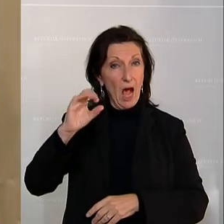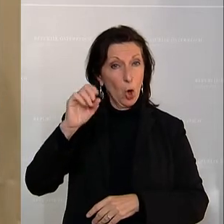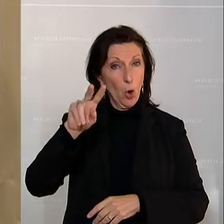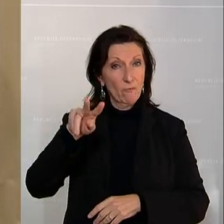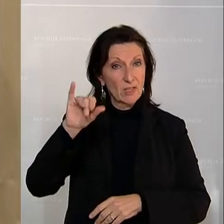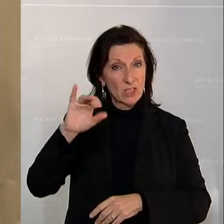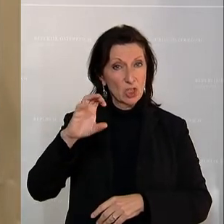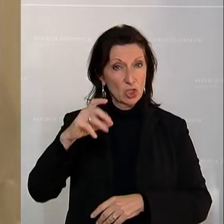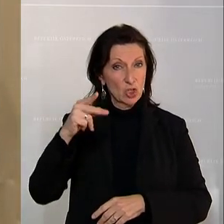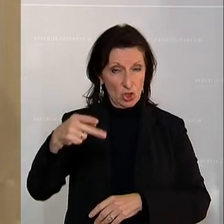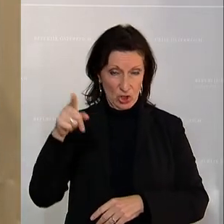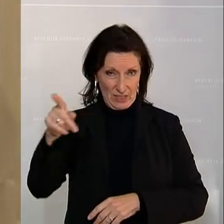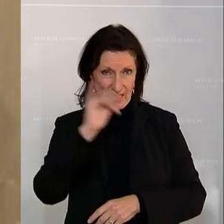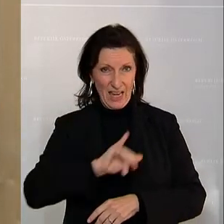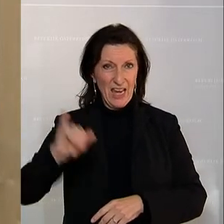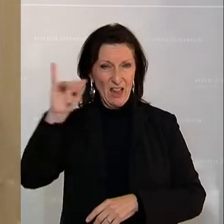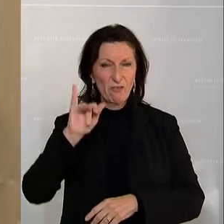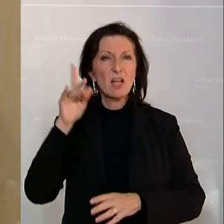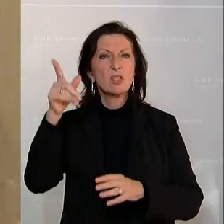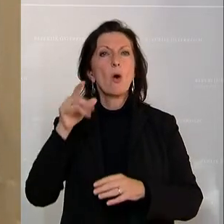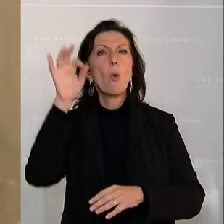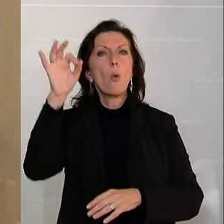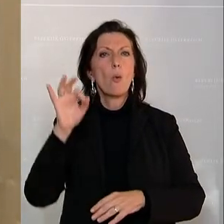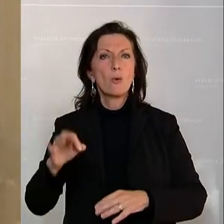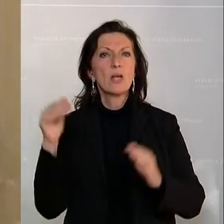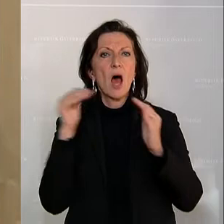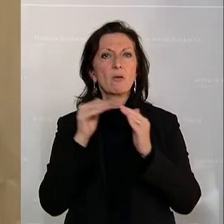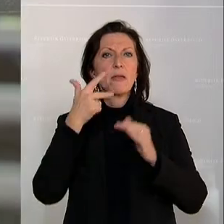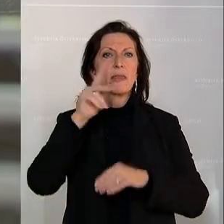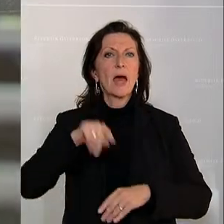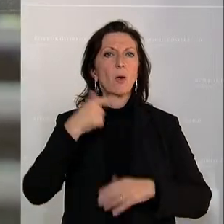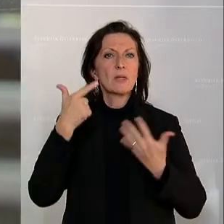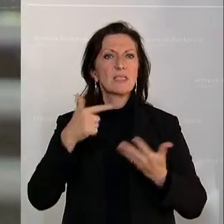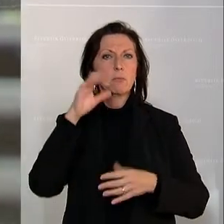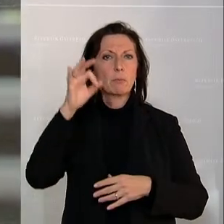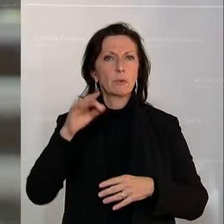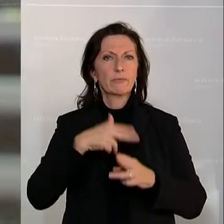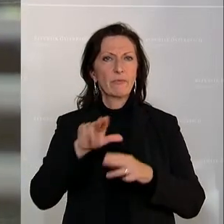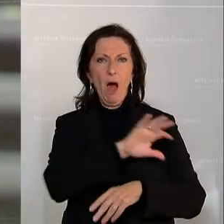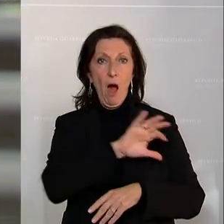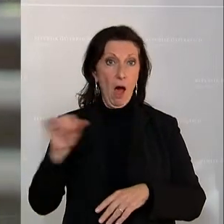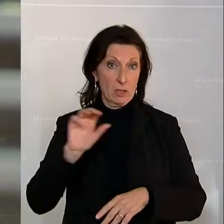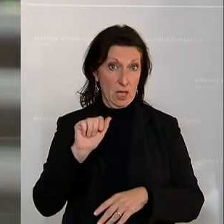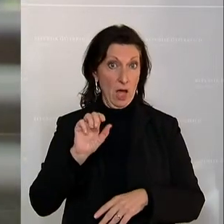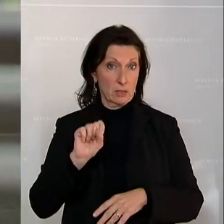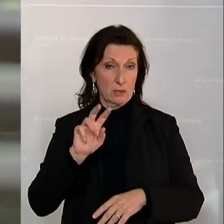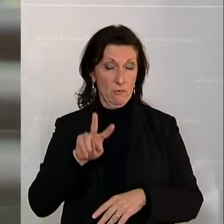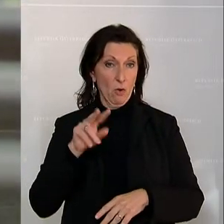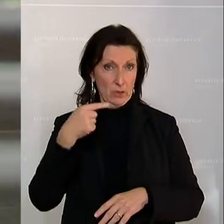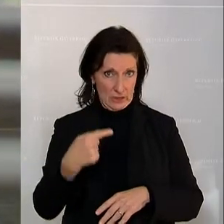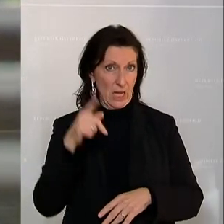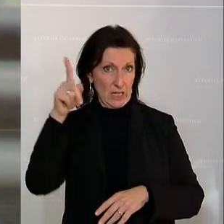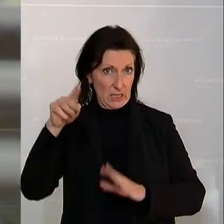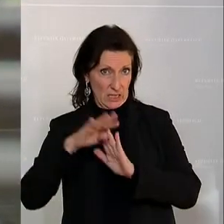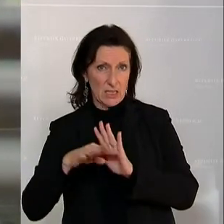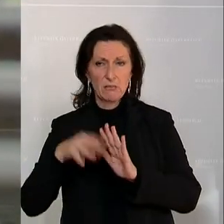Inflationsausgleich mit einer Erhöhung von 3,7 Prozent für alle ASVG Höchstpensionen eingebracht hat. Hier möchte ich auf unseren Antrag